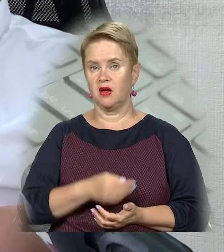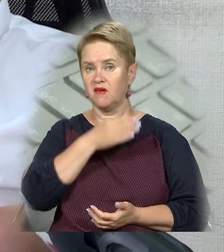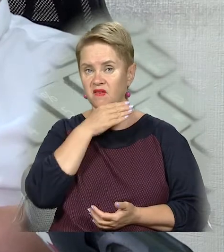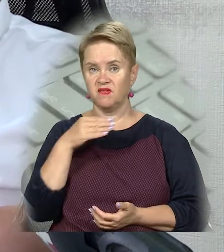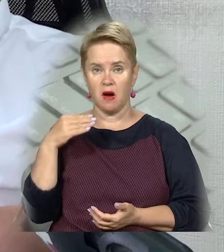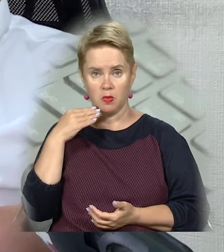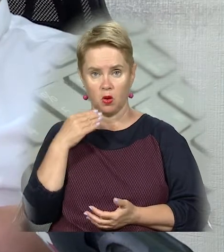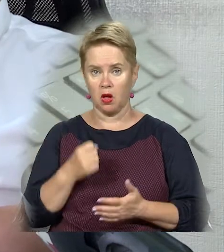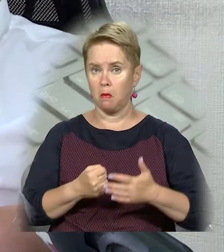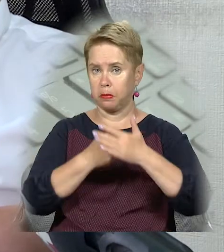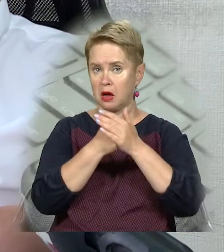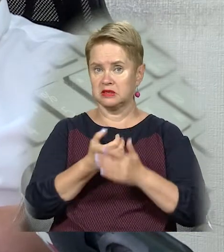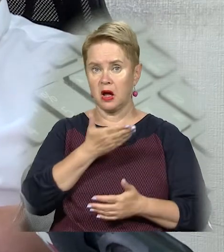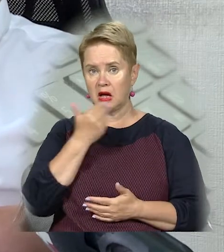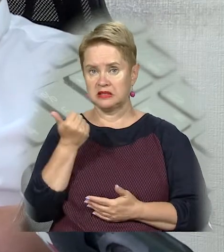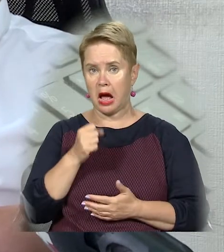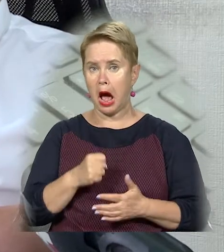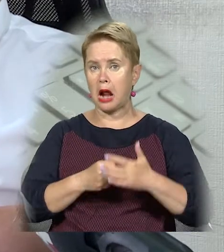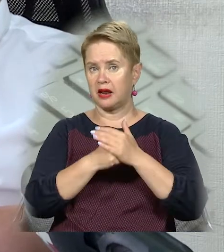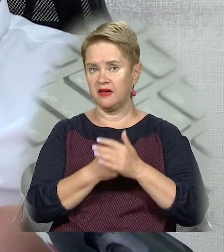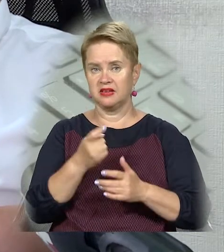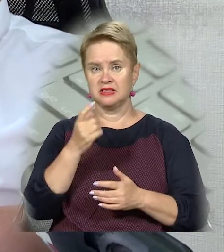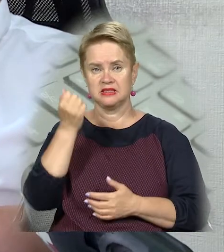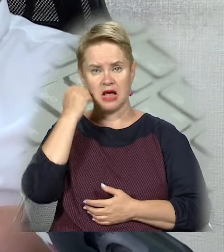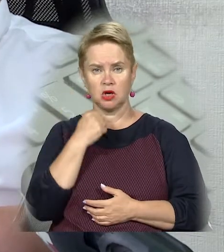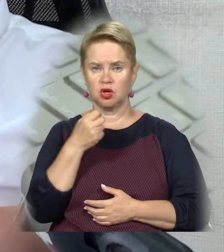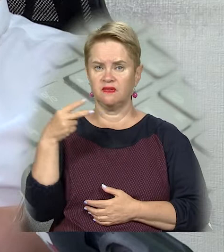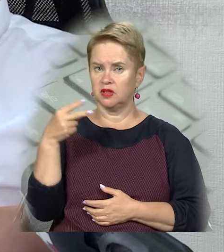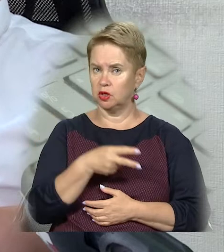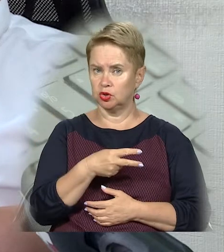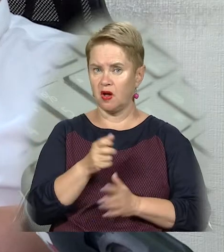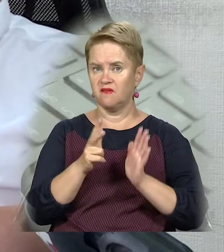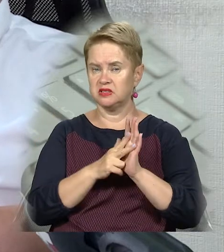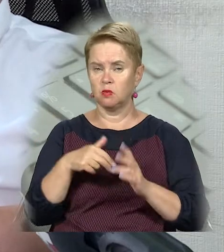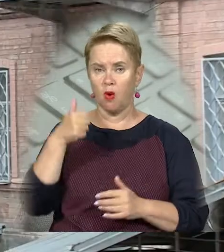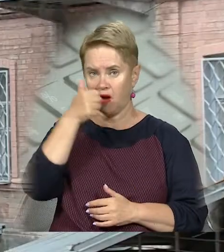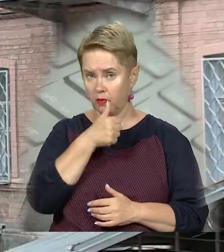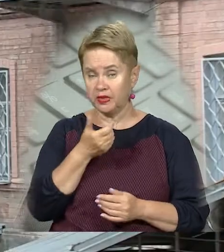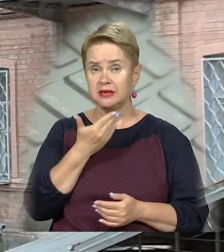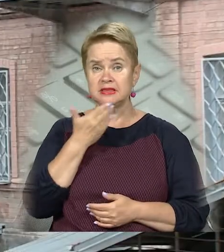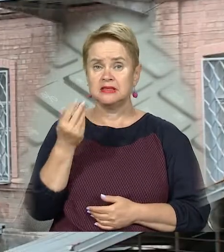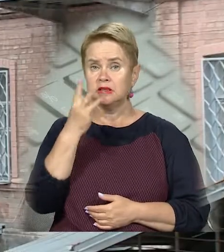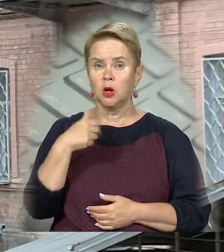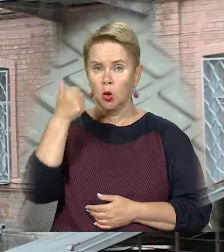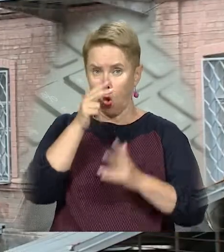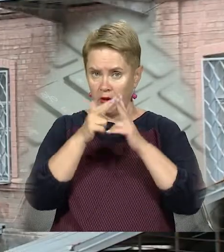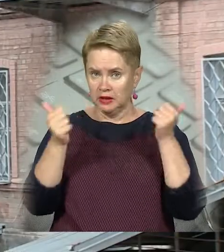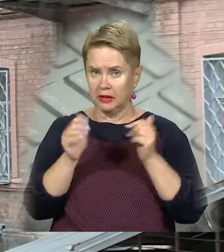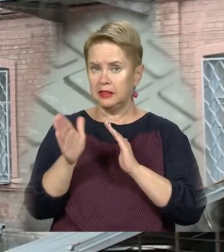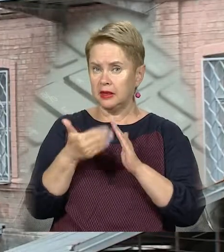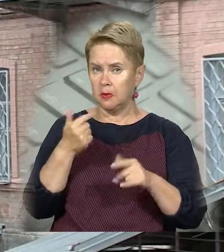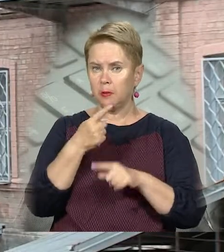во многих базах отсутствують архіви старше 2008-го года. За останні три роки в Дніпрі